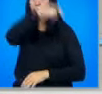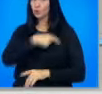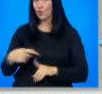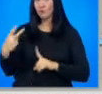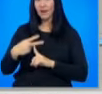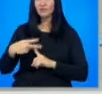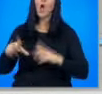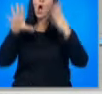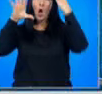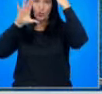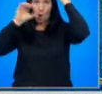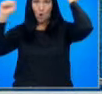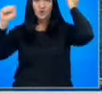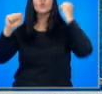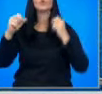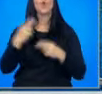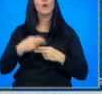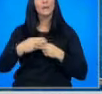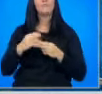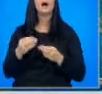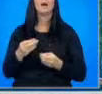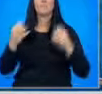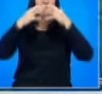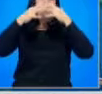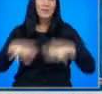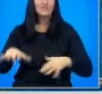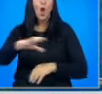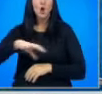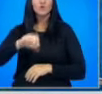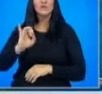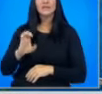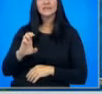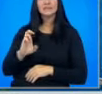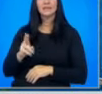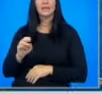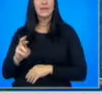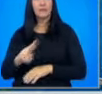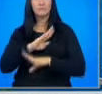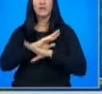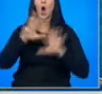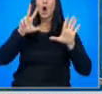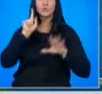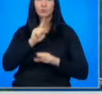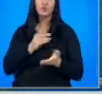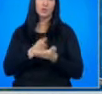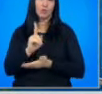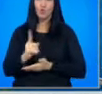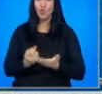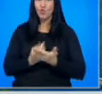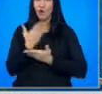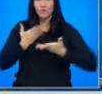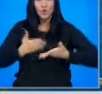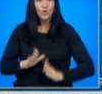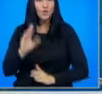Бенете от консулството ни в Рим. Прибесствието на остров из Кия сгинаха 8 души сред тях новородено бебе и 2